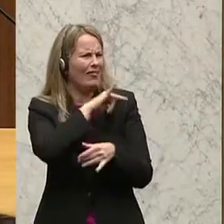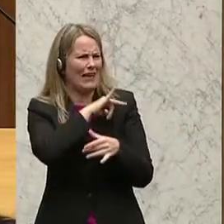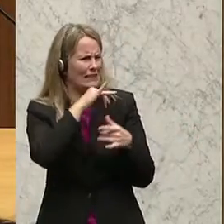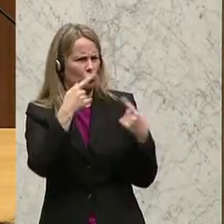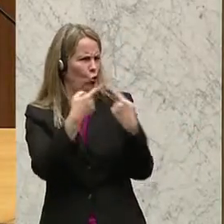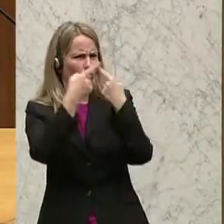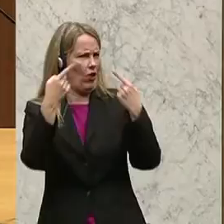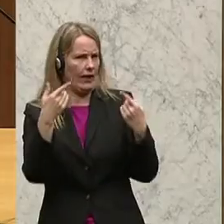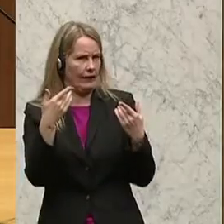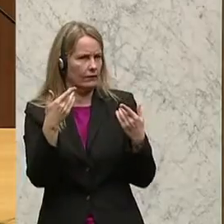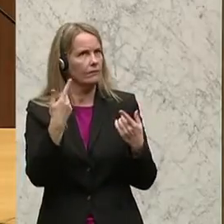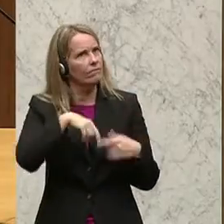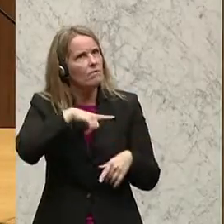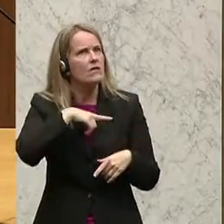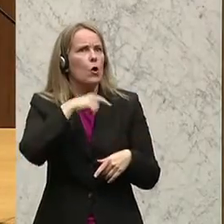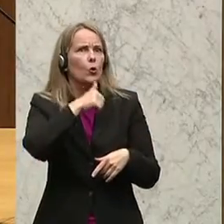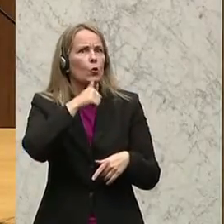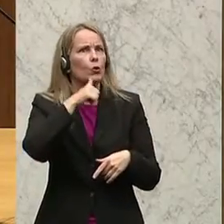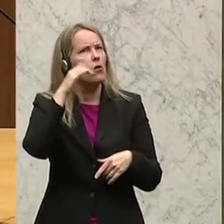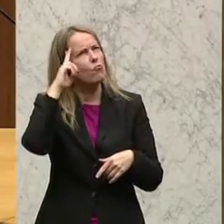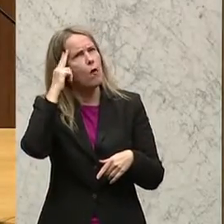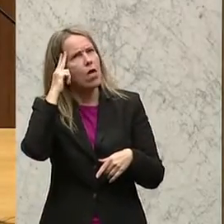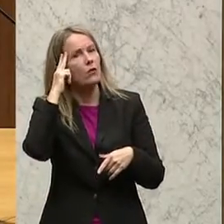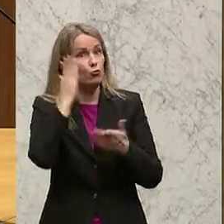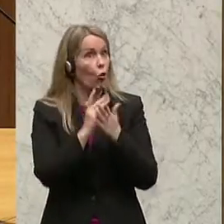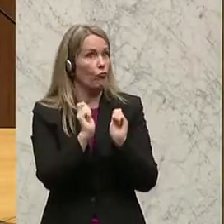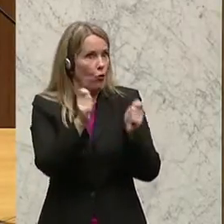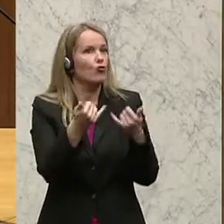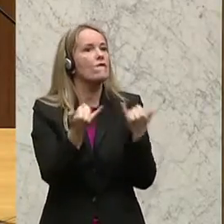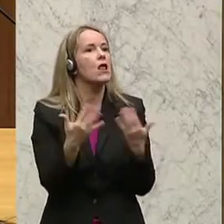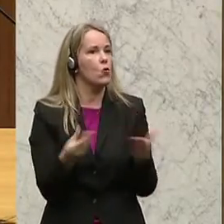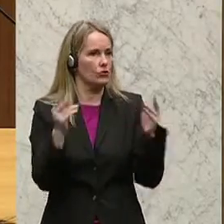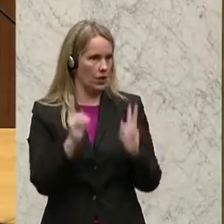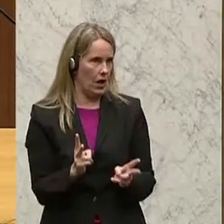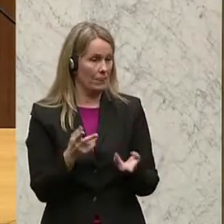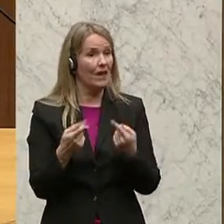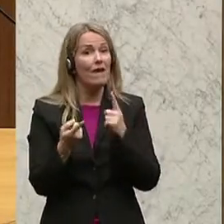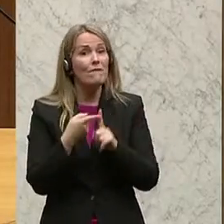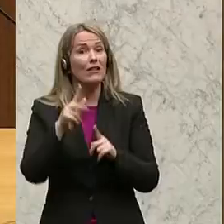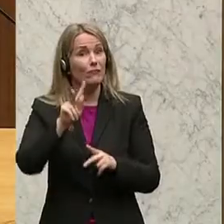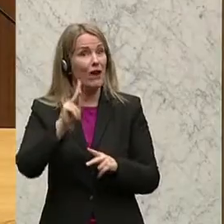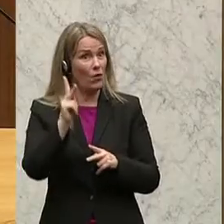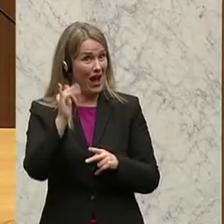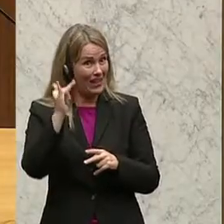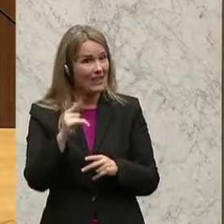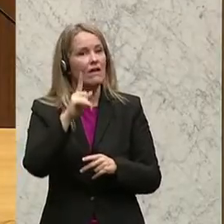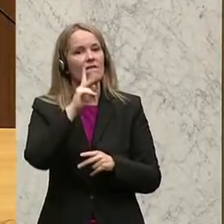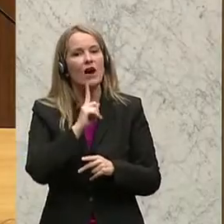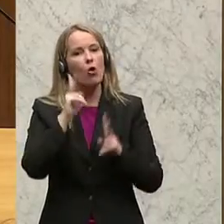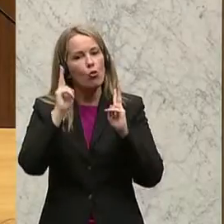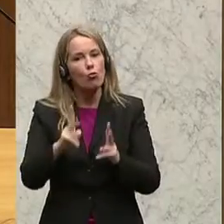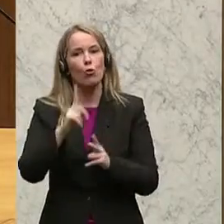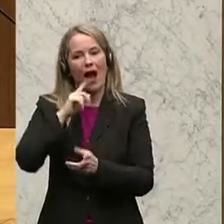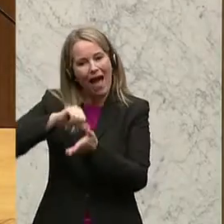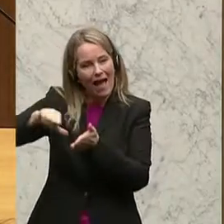Wie kann man das lösen? Da haben wir schon als Grüne einen Vorschlag gemacht, wenn der VKI sich wirklich ausschließlich von der